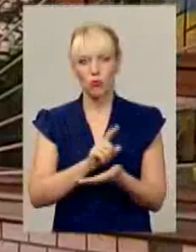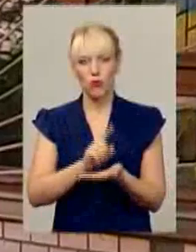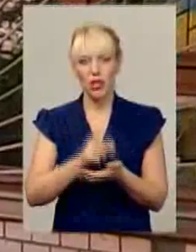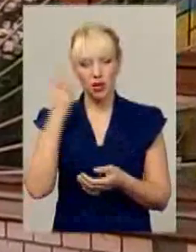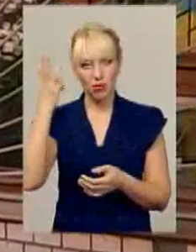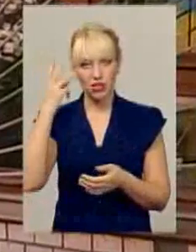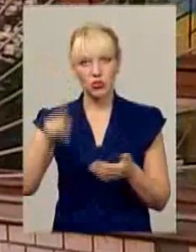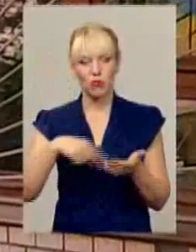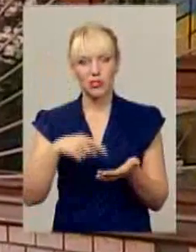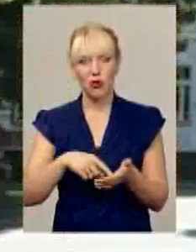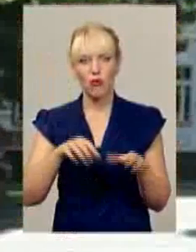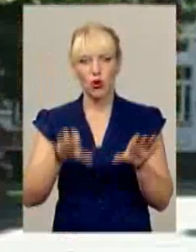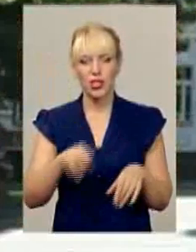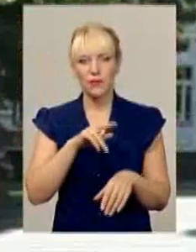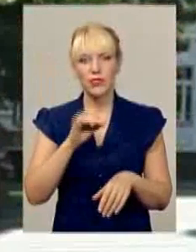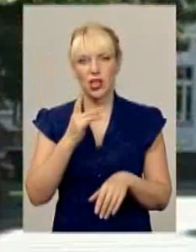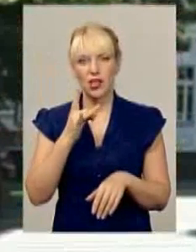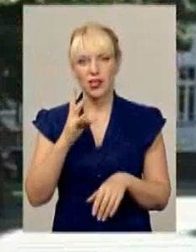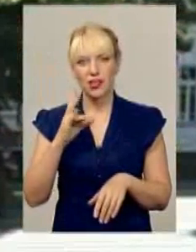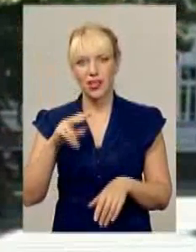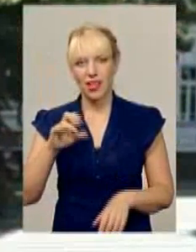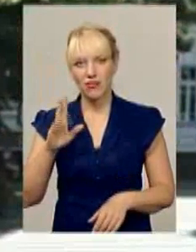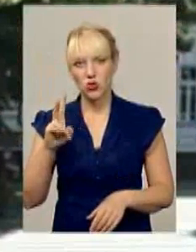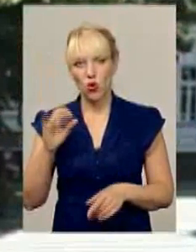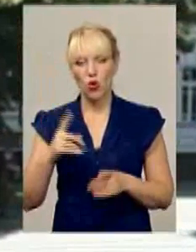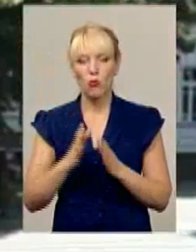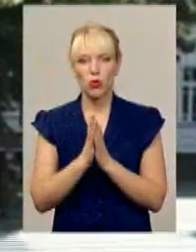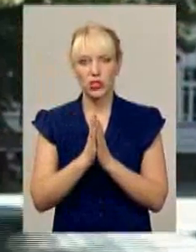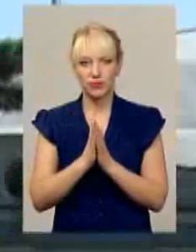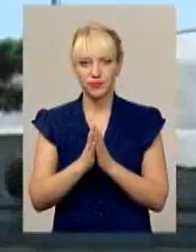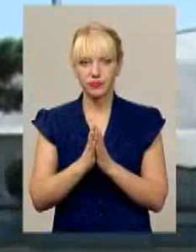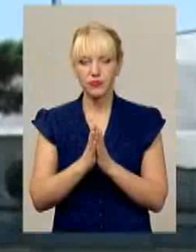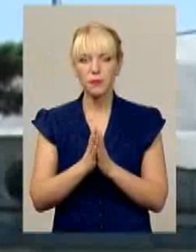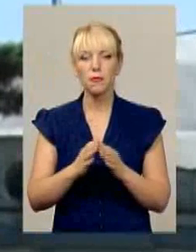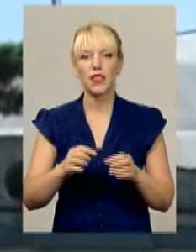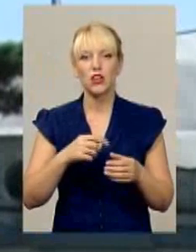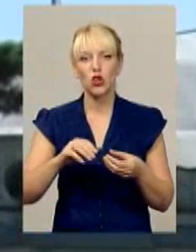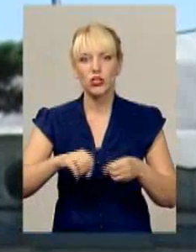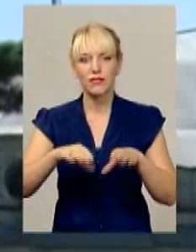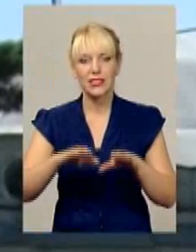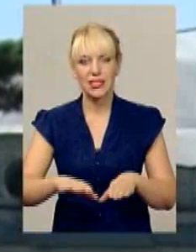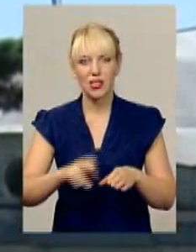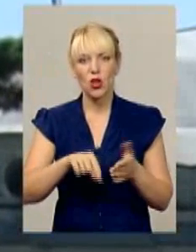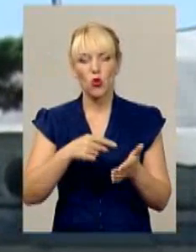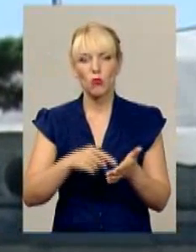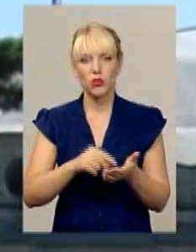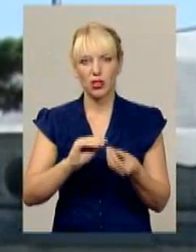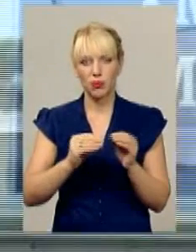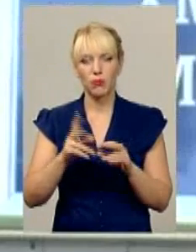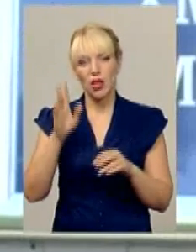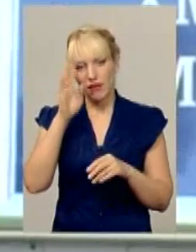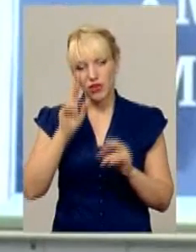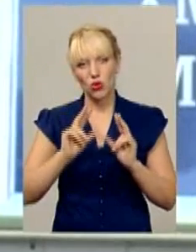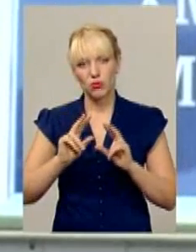Хмельницького міського голови Костянтина Чернелевського з проханням допомогти у розв'язанні комунальних проблем. За словами людей, він обіцяв, що їхнє питання без